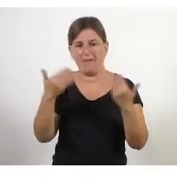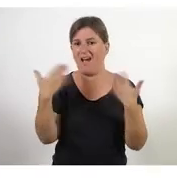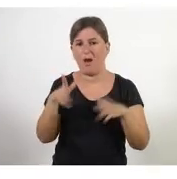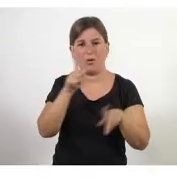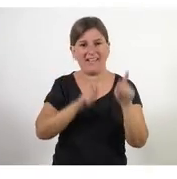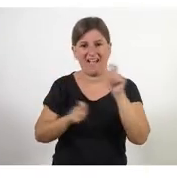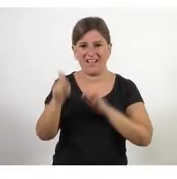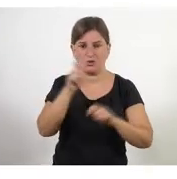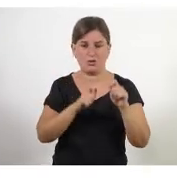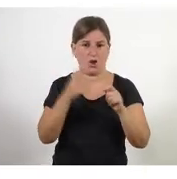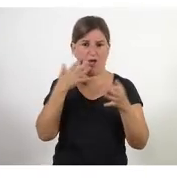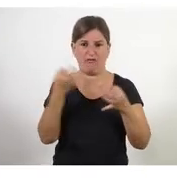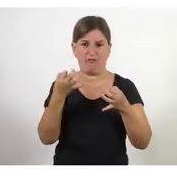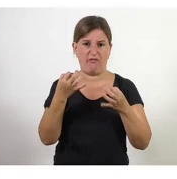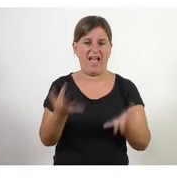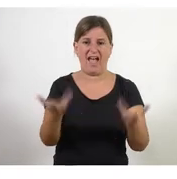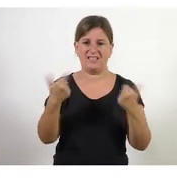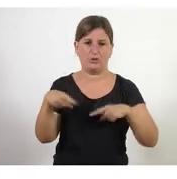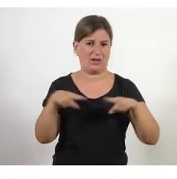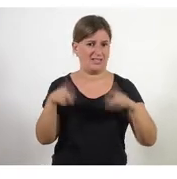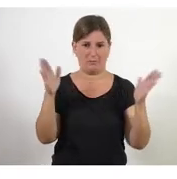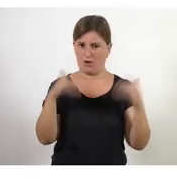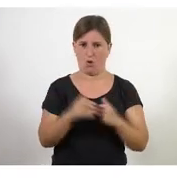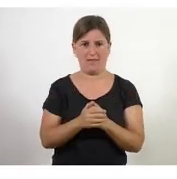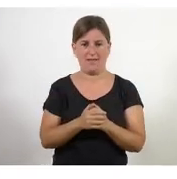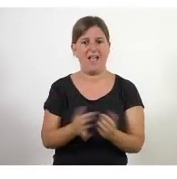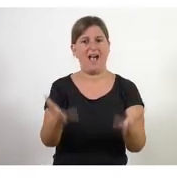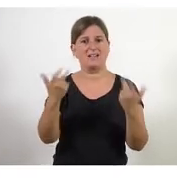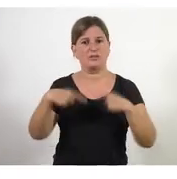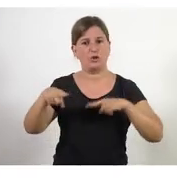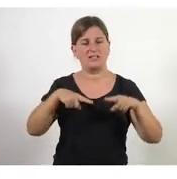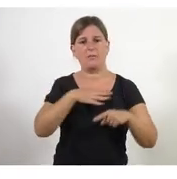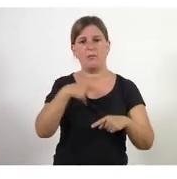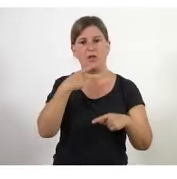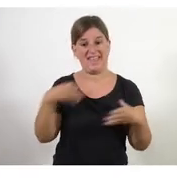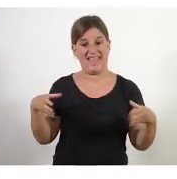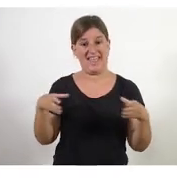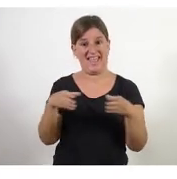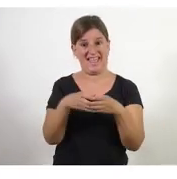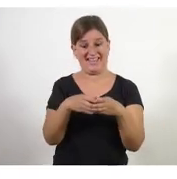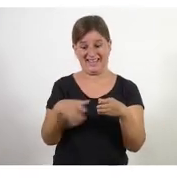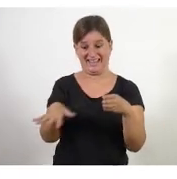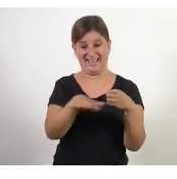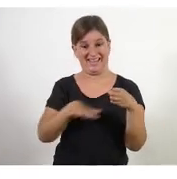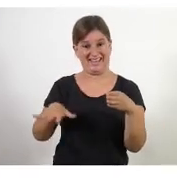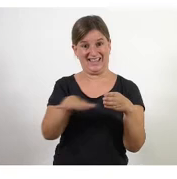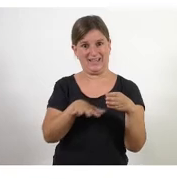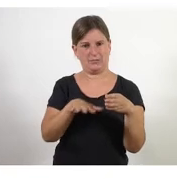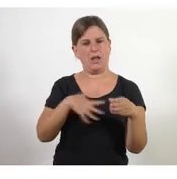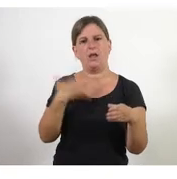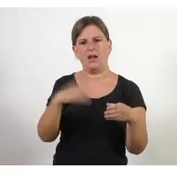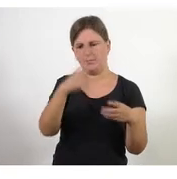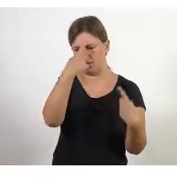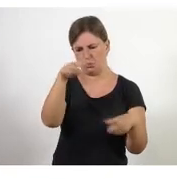una associació agilitat organitzativa l'agilitat organitzativa és quan els equips de baix poden prendre decisions